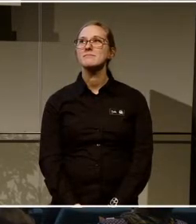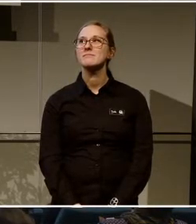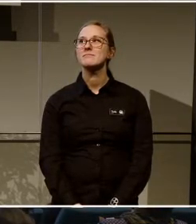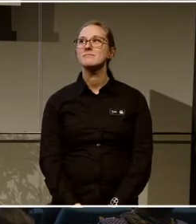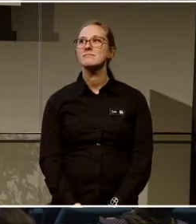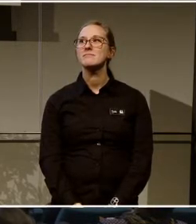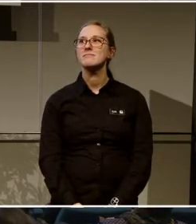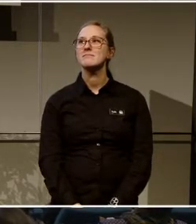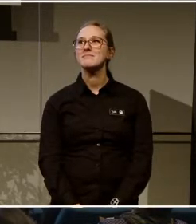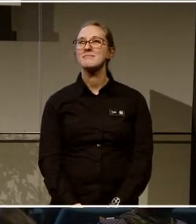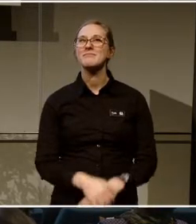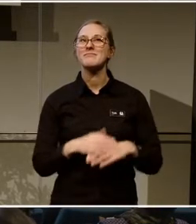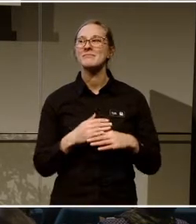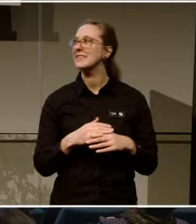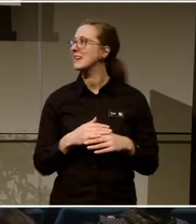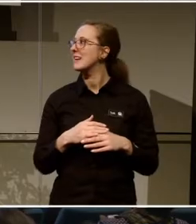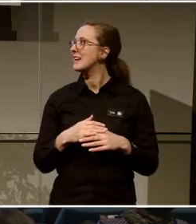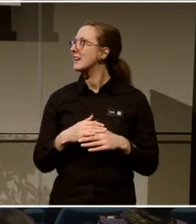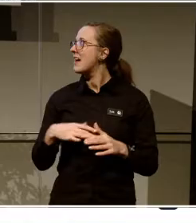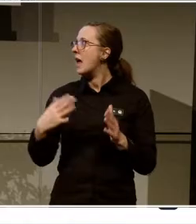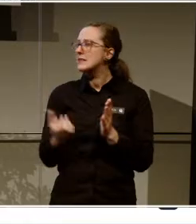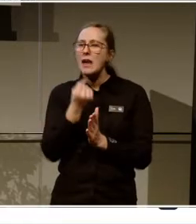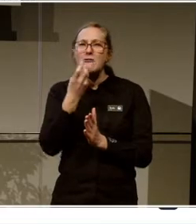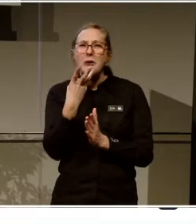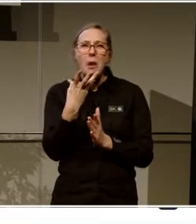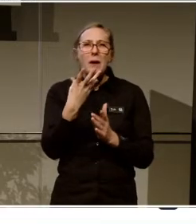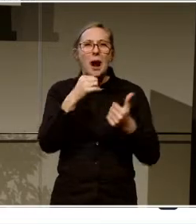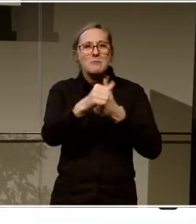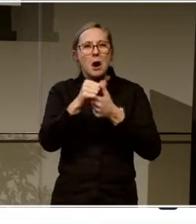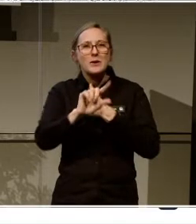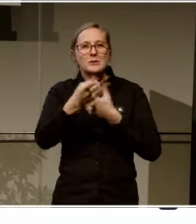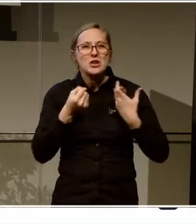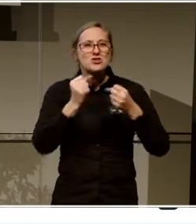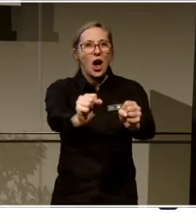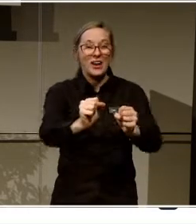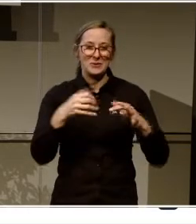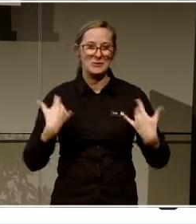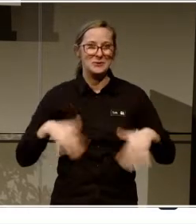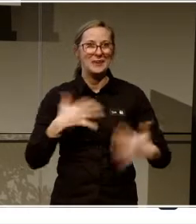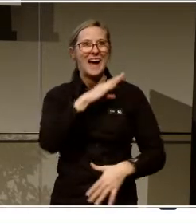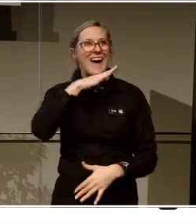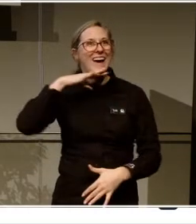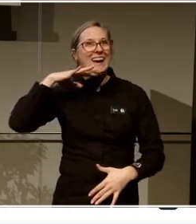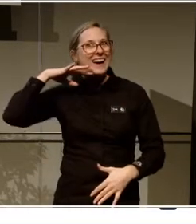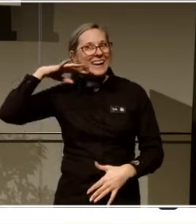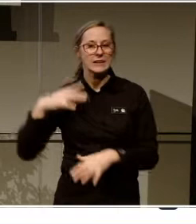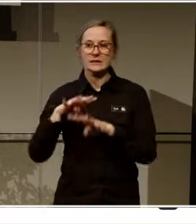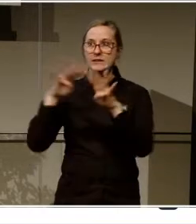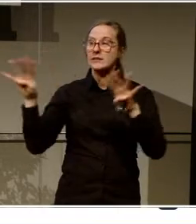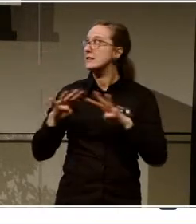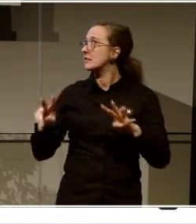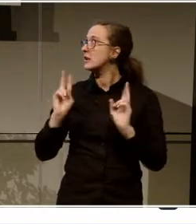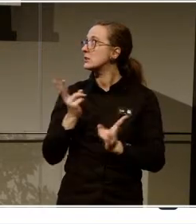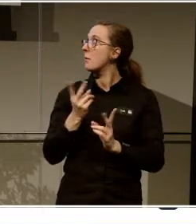Bara skaffa ett gäng supporters och partners och köra. Ja, det tycker jag är härligt. Internet som hot,